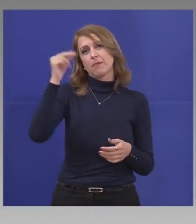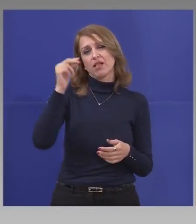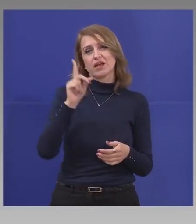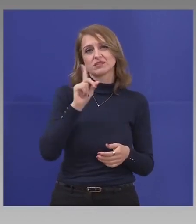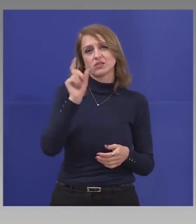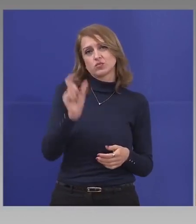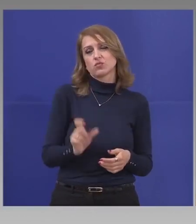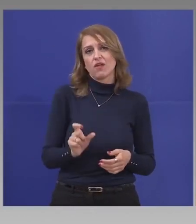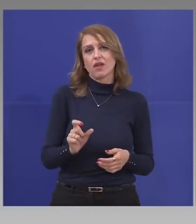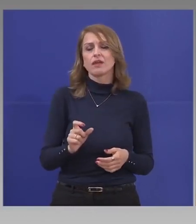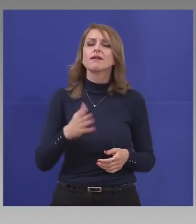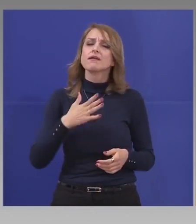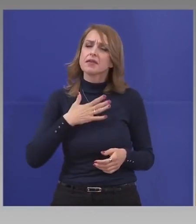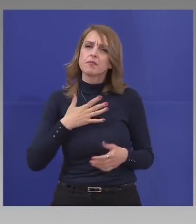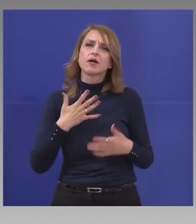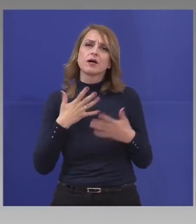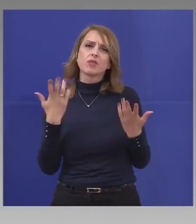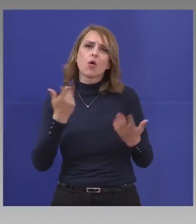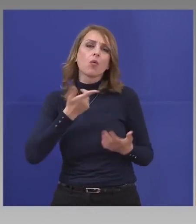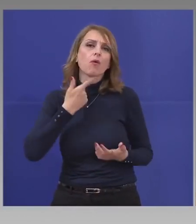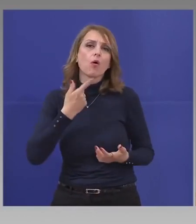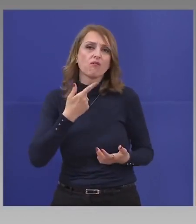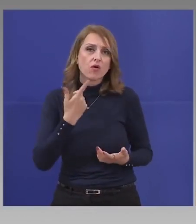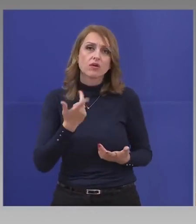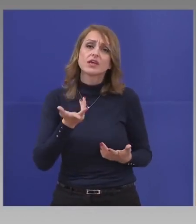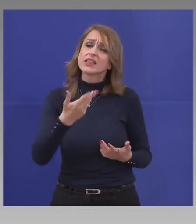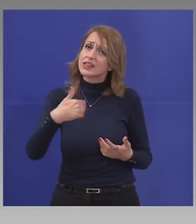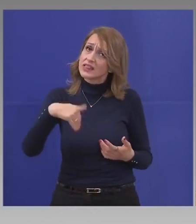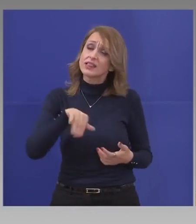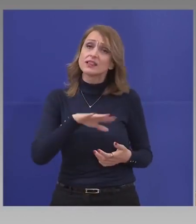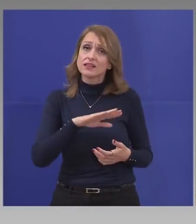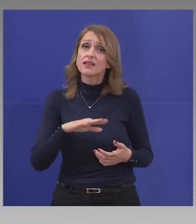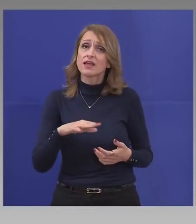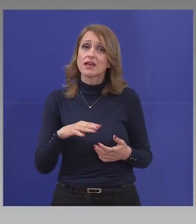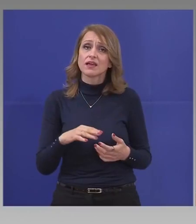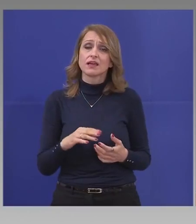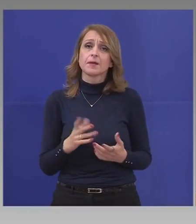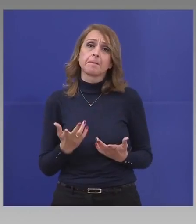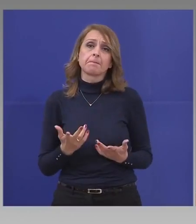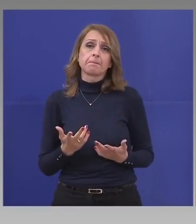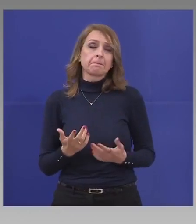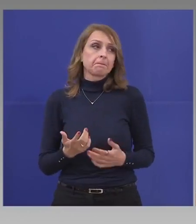Има много поговорки и ние сме самите такива,